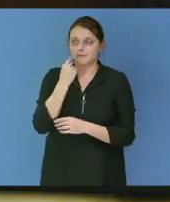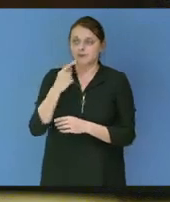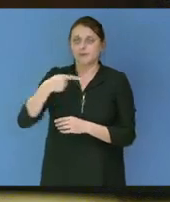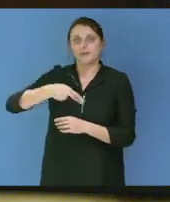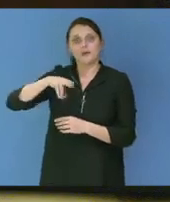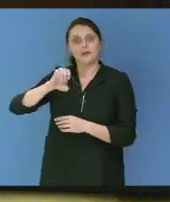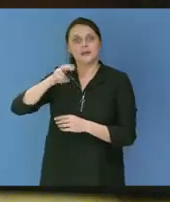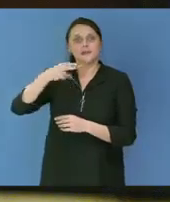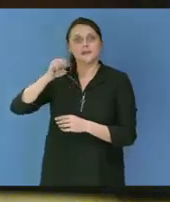Merci.